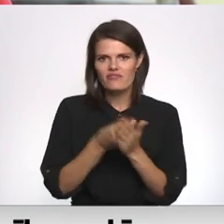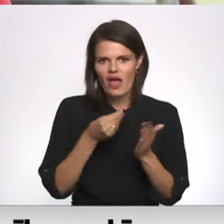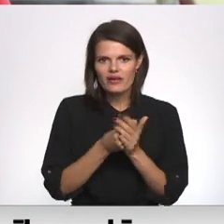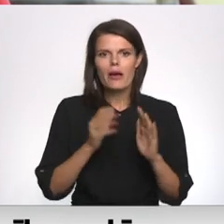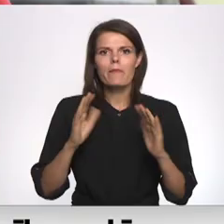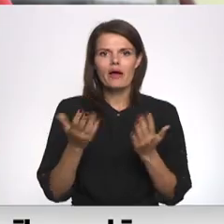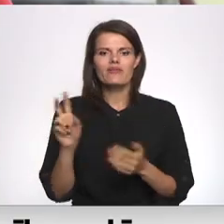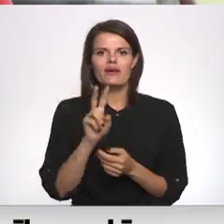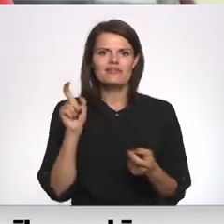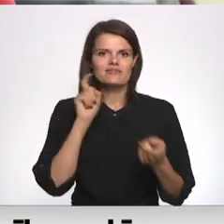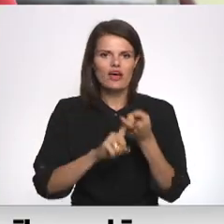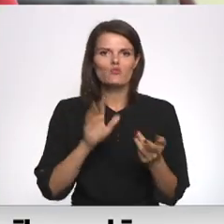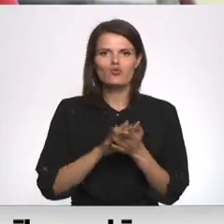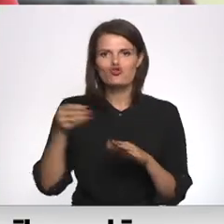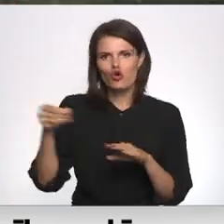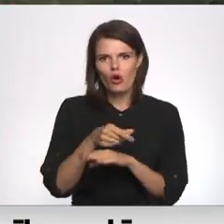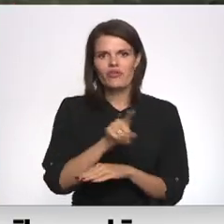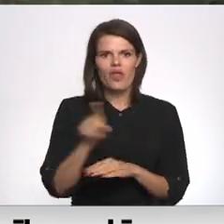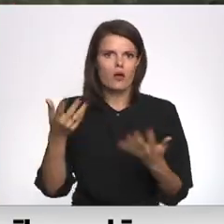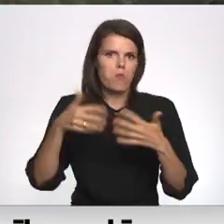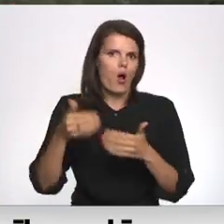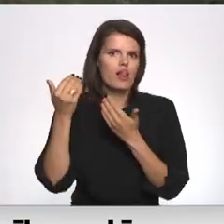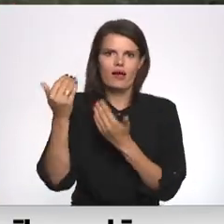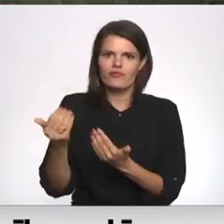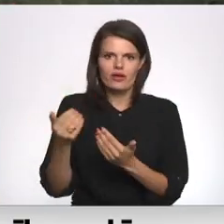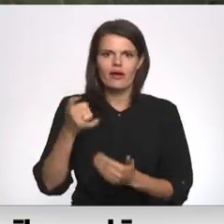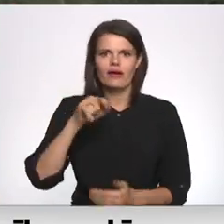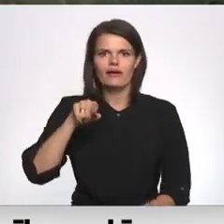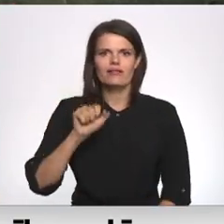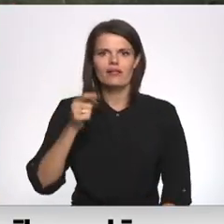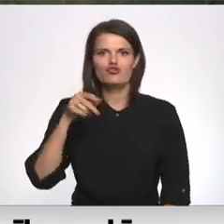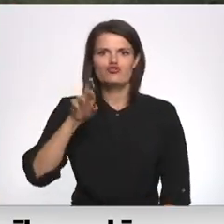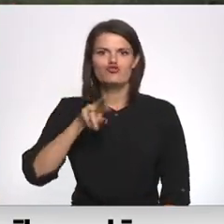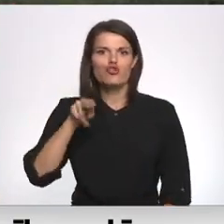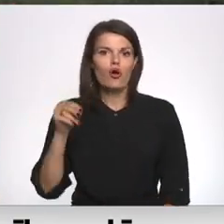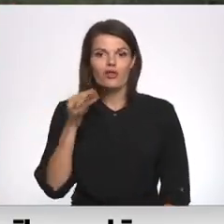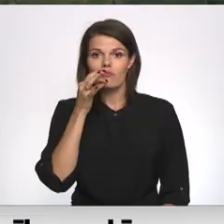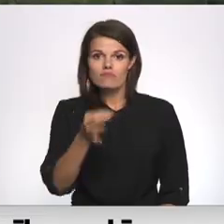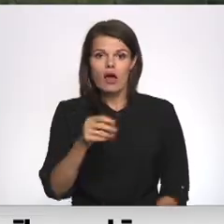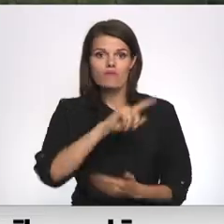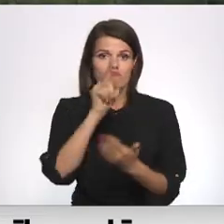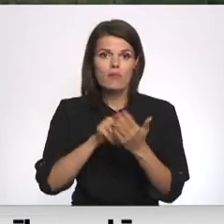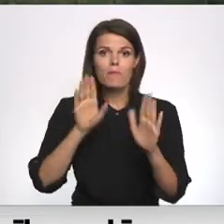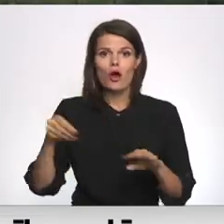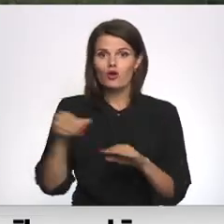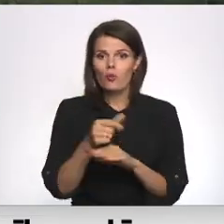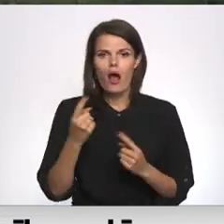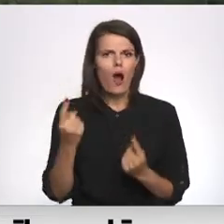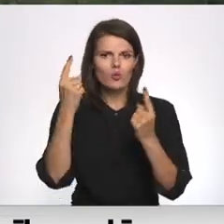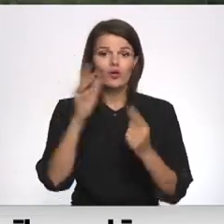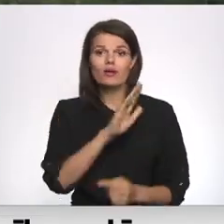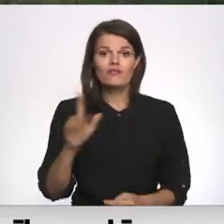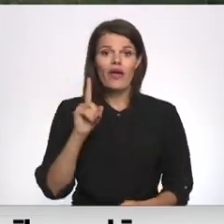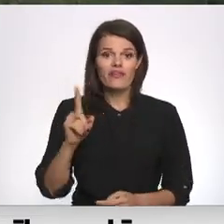Savukārt tas, kas atdīcās uz kompensācijām, tā ir politiski izšķiršanās. Gita Strode vēl piemina, ka jautājums par kompensācijām ir aktuāls ne tikai